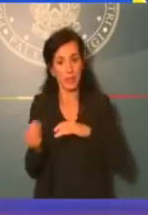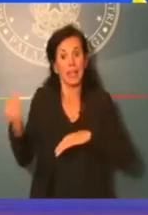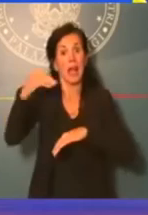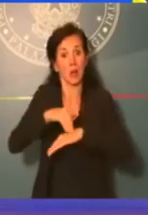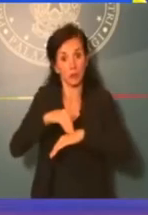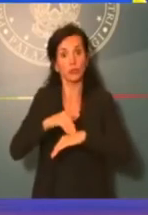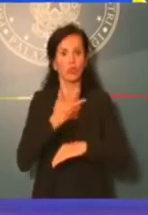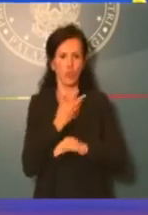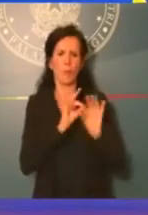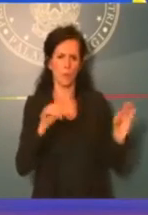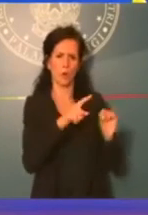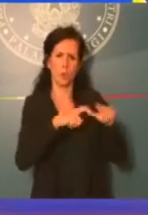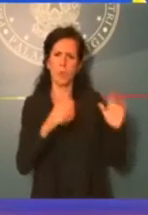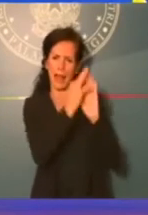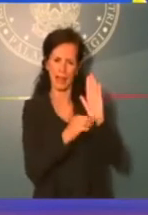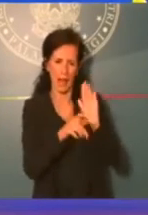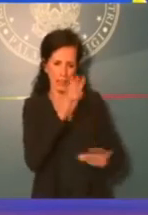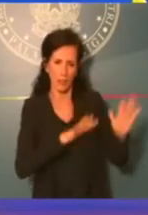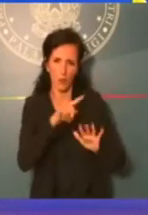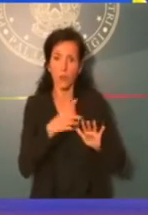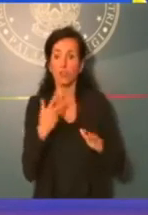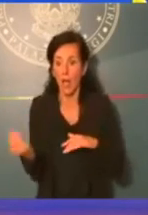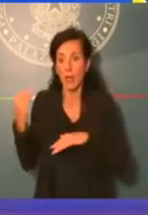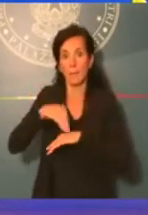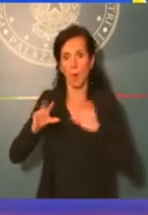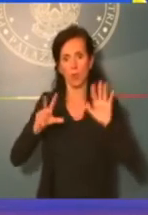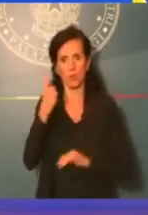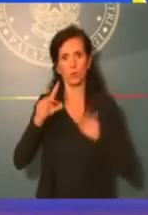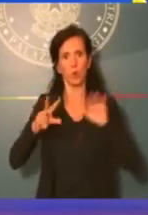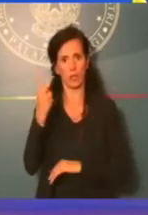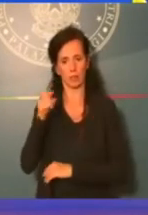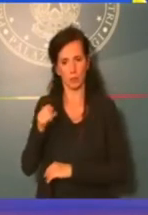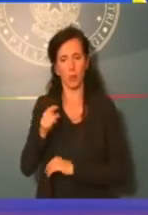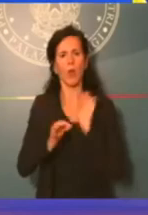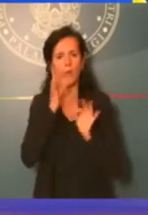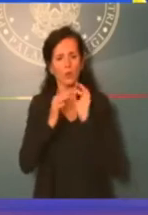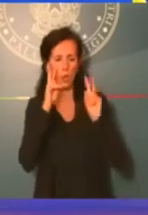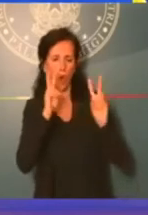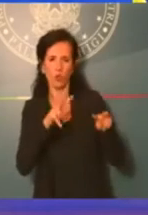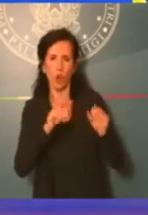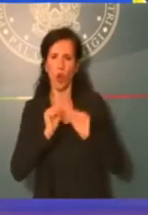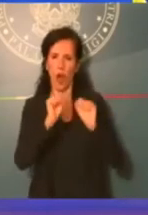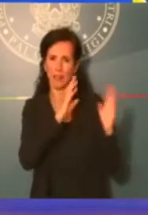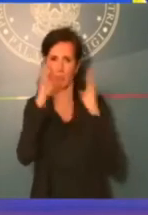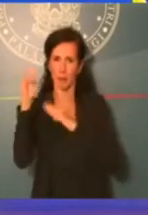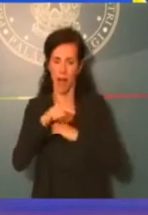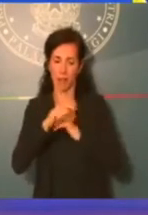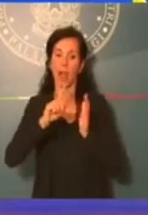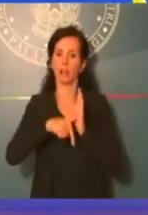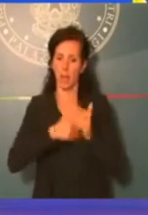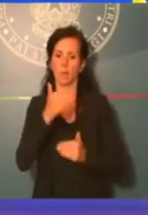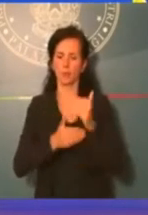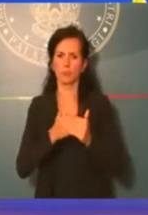consultate. Quindi, in sostanza, il controllo ai fini della certificazione antimafia sarà più celere a portata di clic,